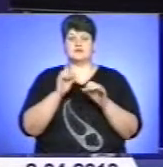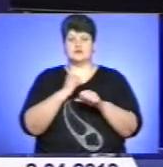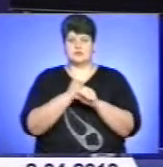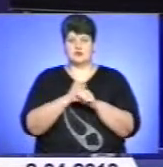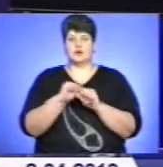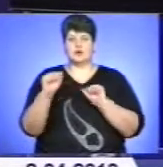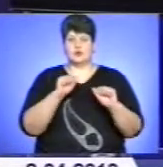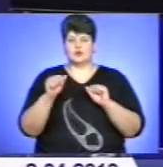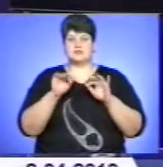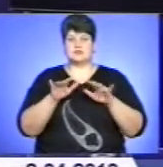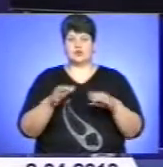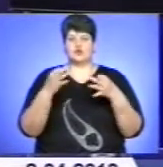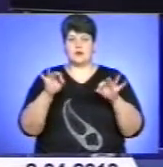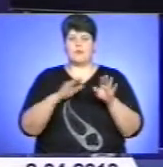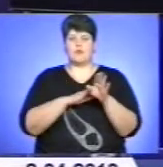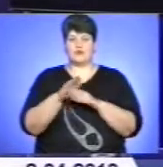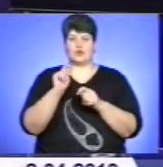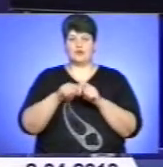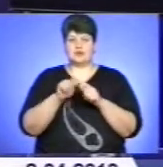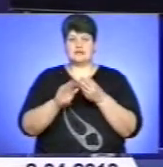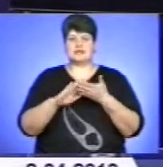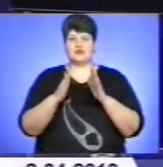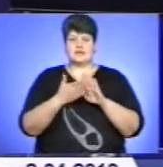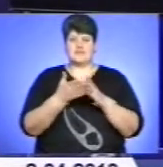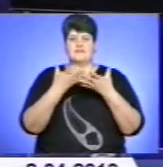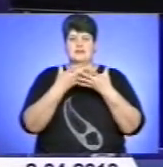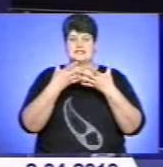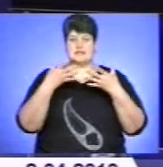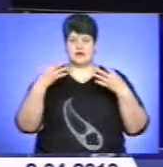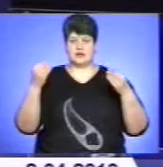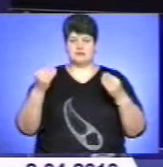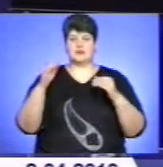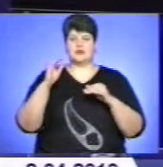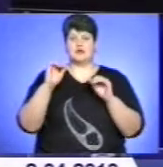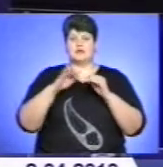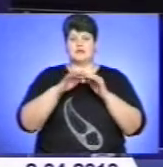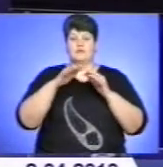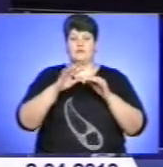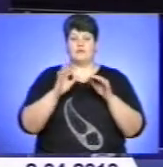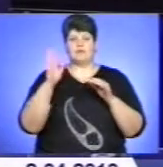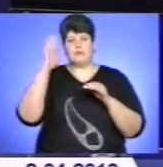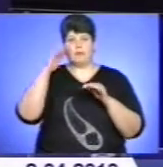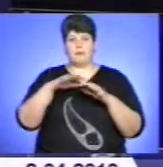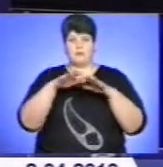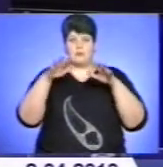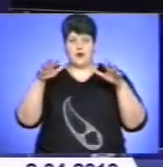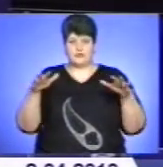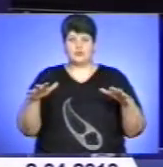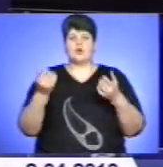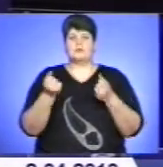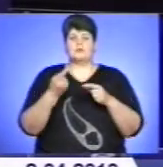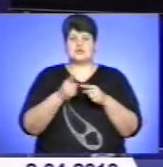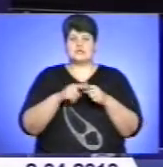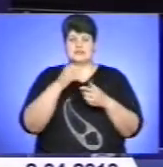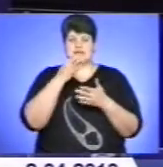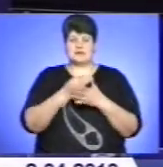дозволяють повністю контролювати ситуацію із весняним водопілям та можливим паводком. Про це заявив прем'єр-міністр України